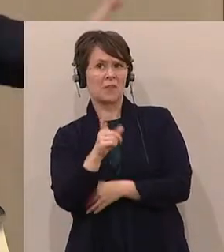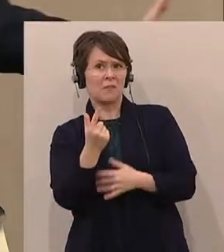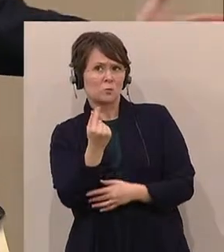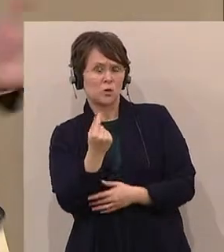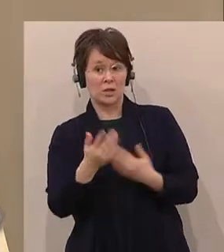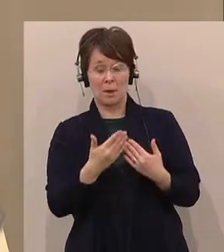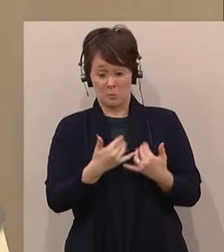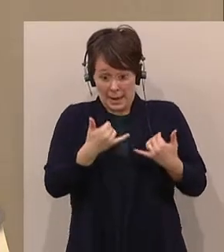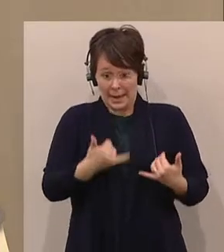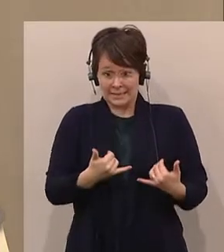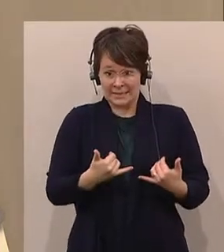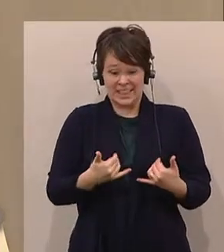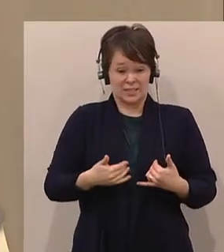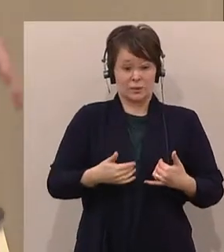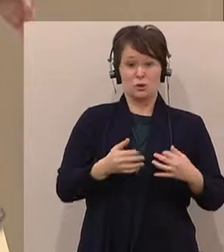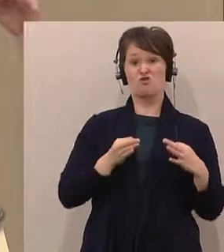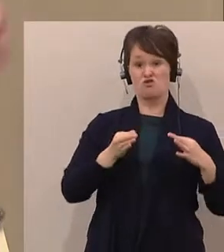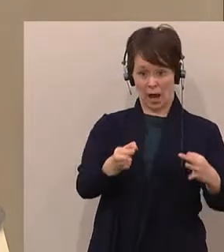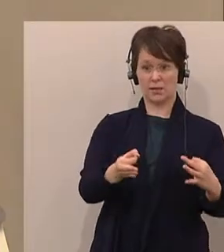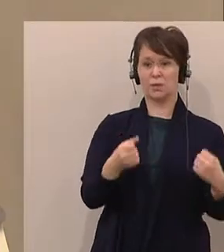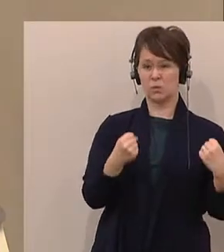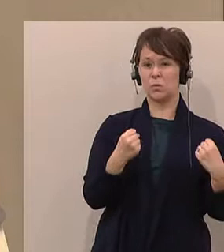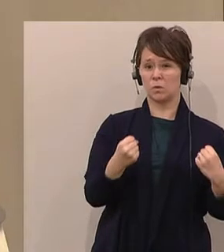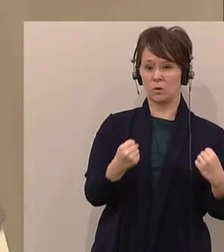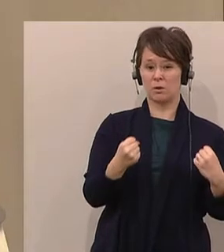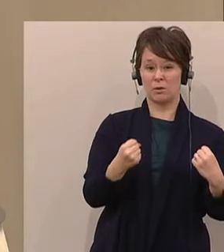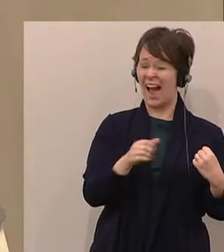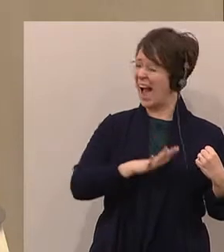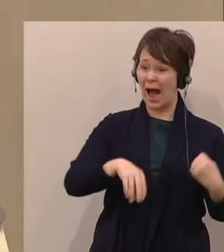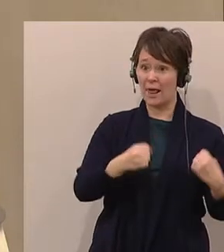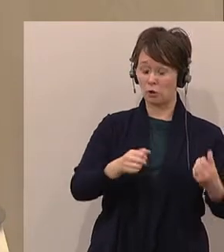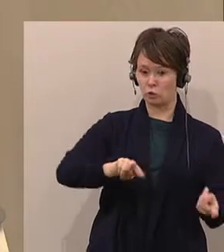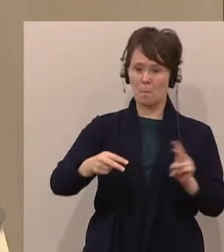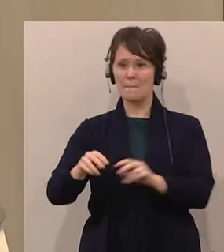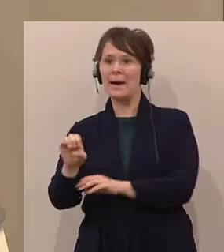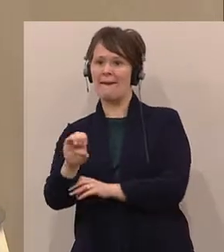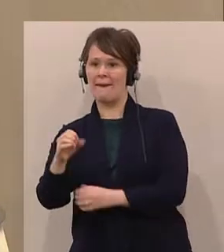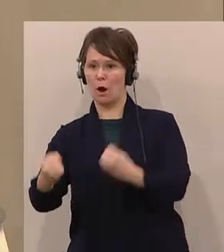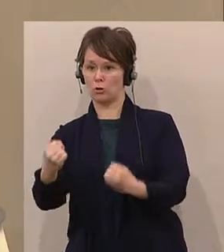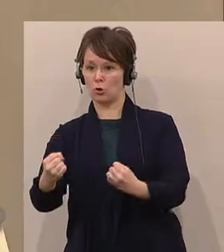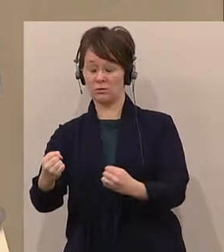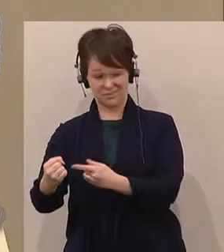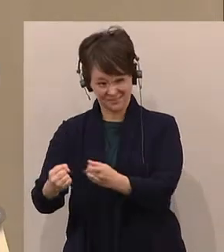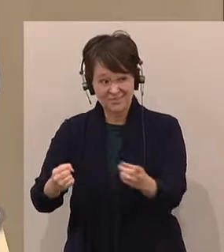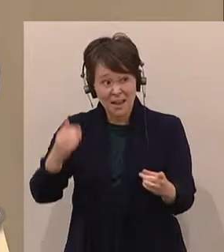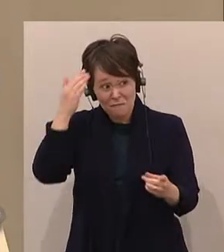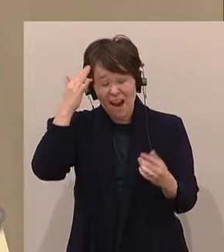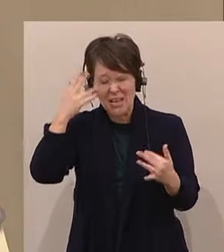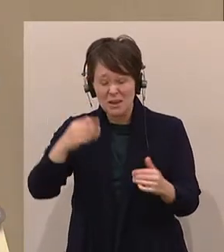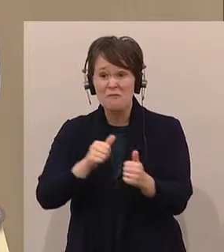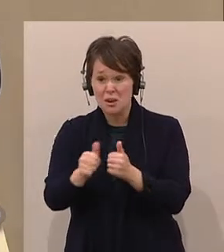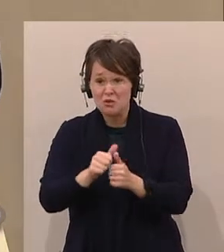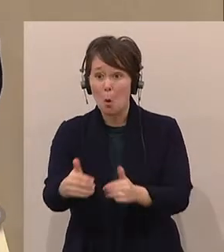gesamte Straßenmobilität auf E-Mobilität umstellen würden. Wissen Sie, wie viel wir da Strom brauchen?